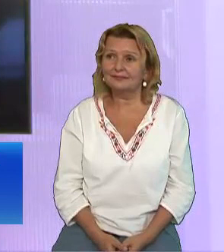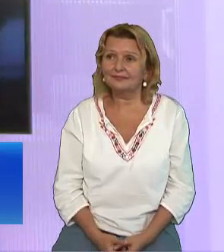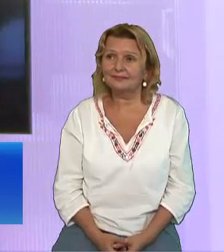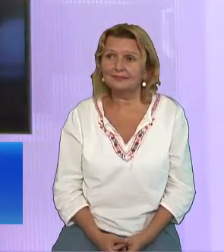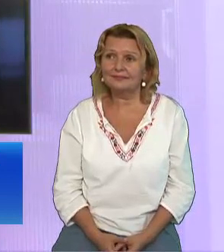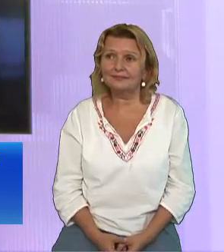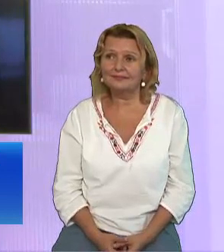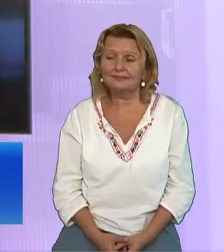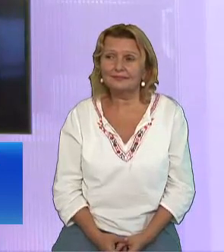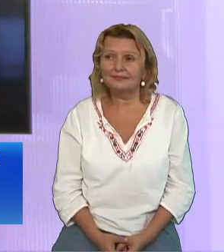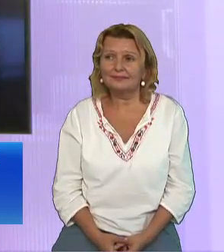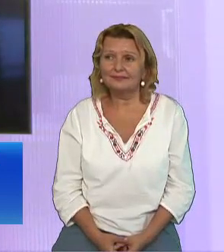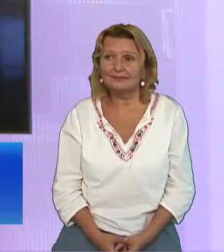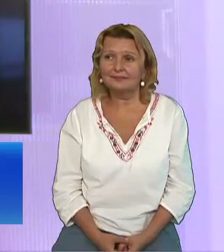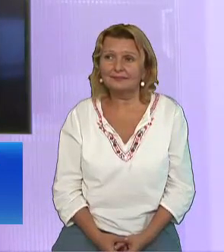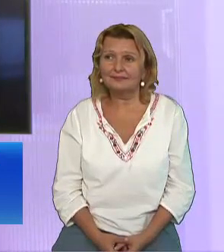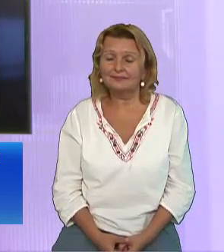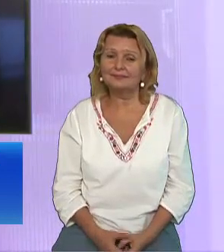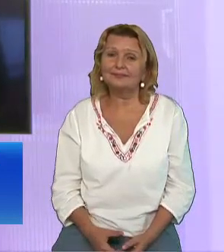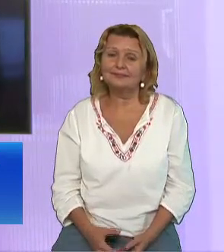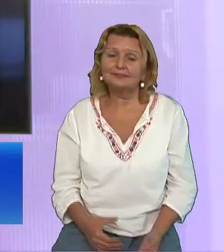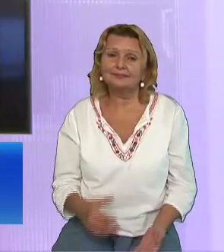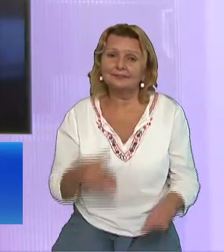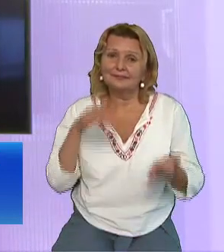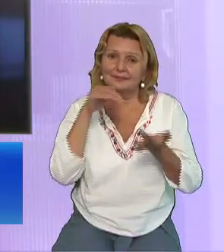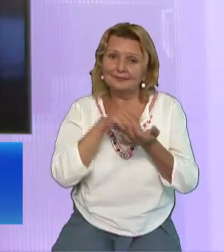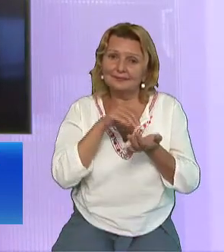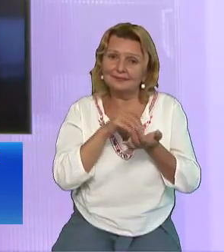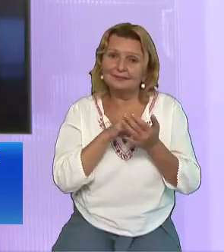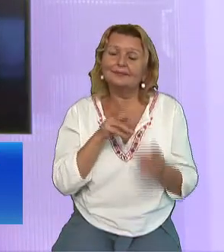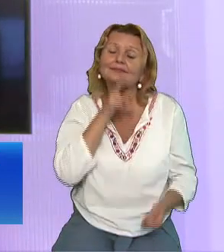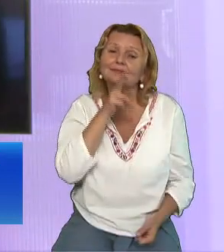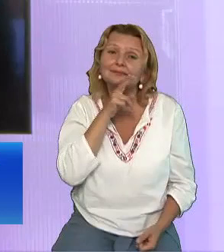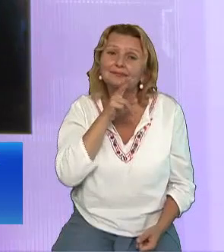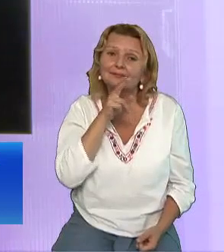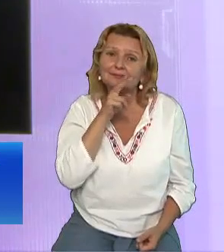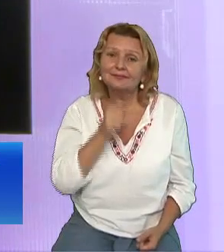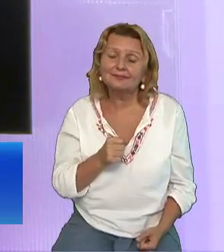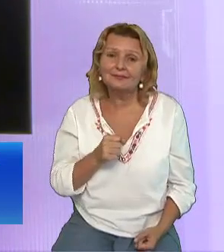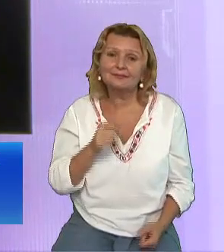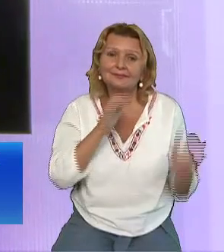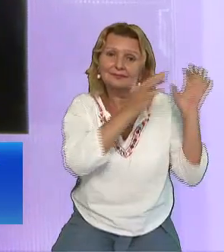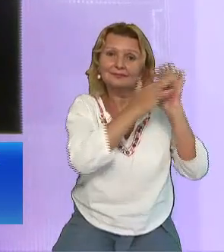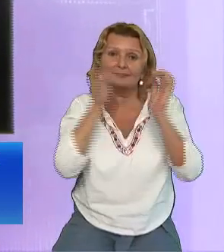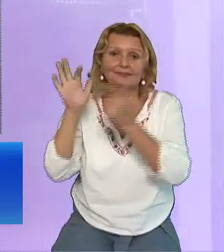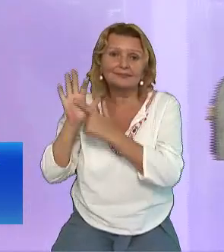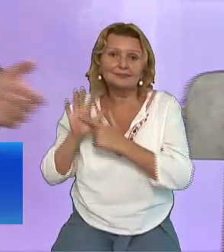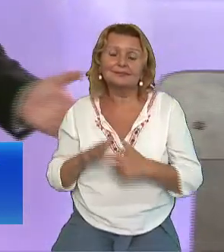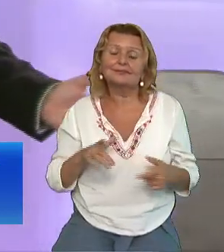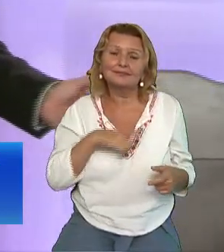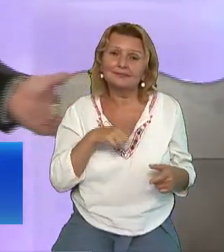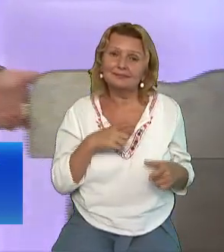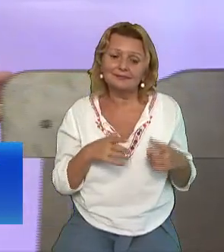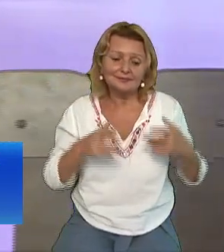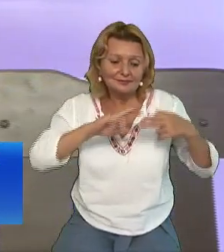Ci e vorba despre dorința ta De a-l avea pe el ca oaspete la cină Și nu uita un lucru, ce s-a întâmplat acolo este senzațional Iisus a